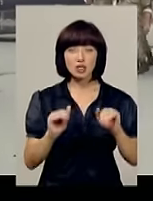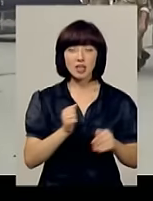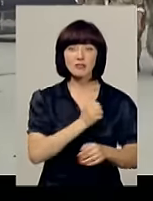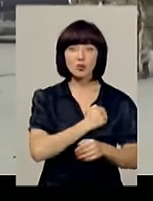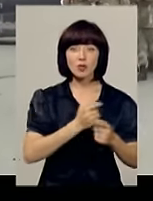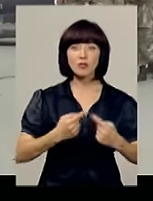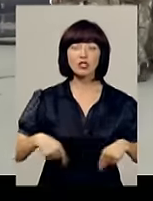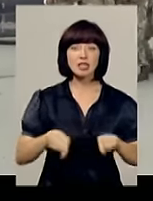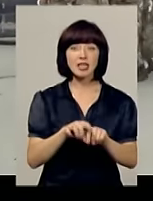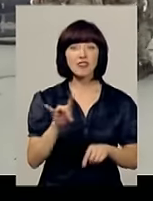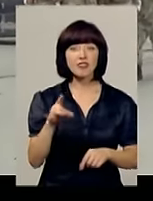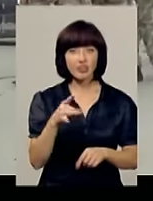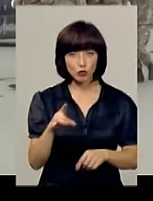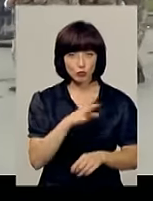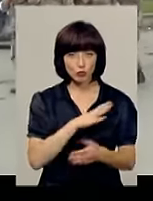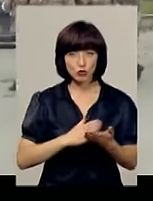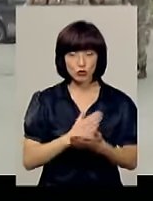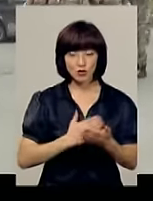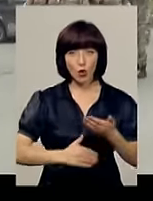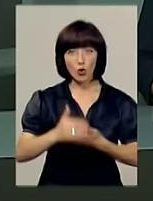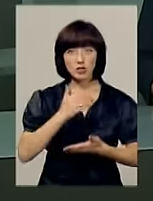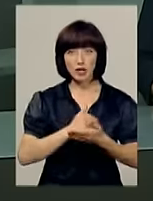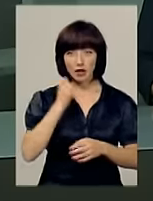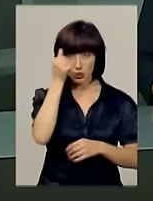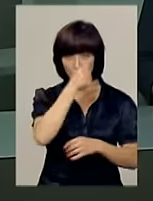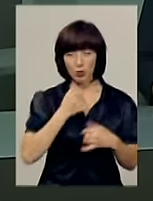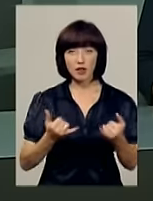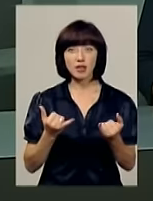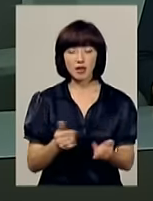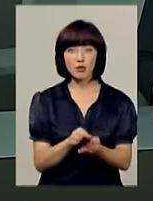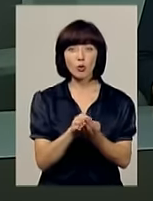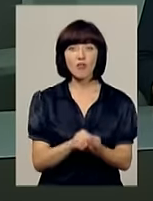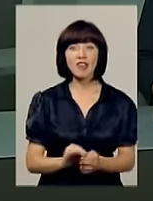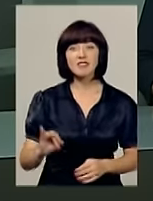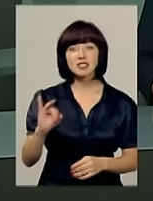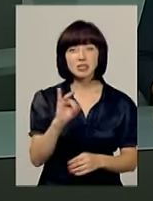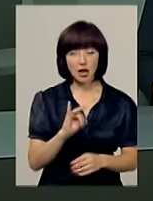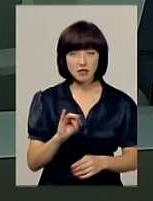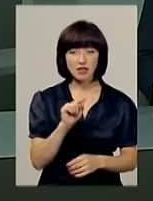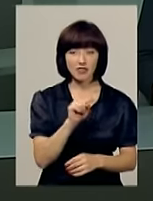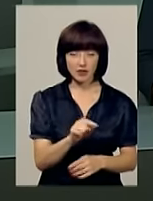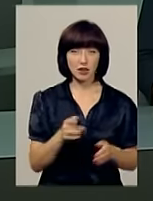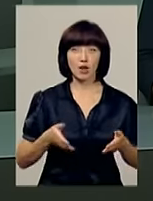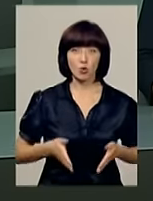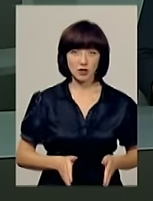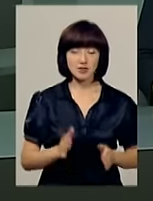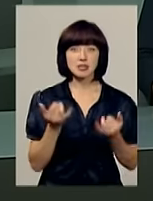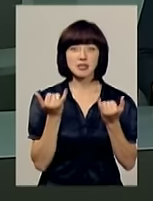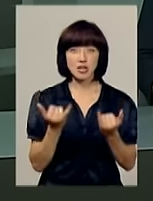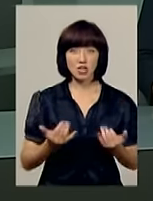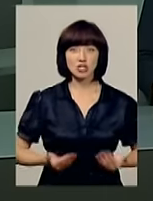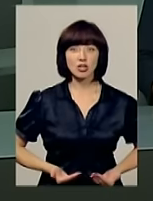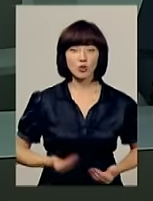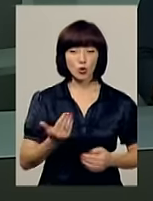військовій частині у Рівному, де він служив впродовж останніх років. Нині поховали в Ізяславі, звідки Юрій Цісарук родом і де зараз